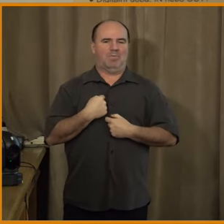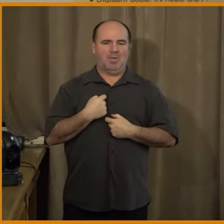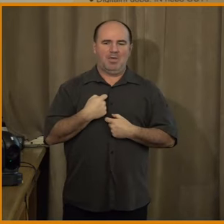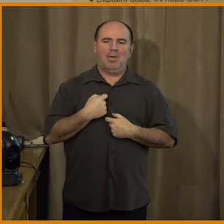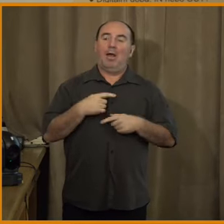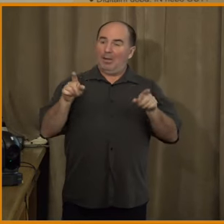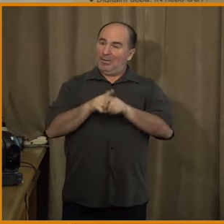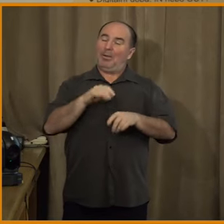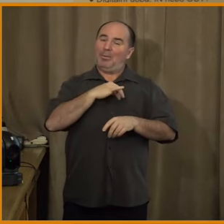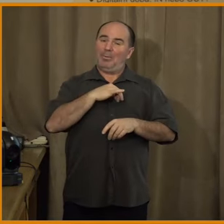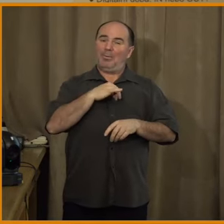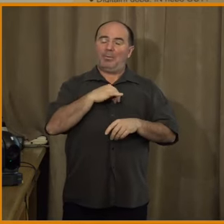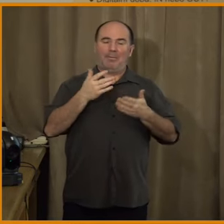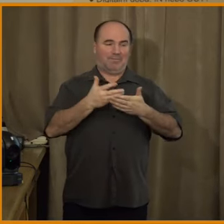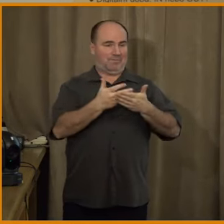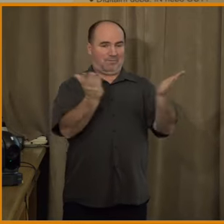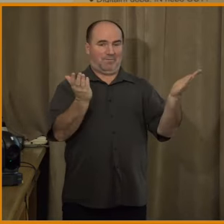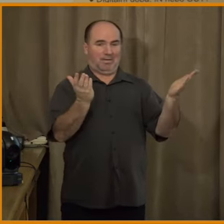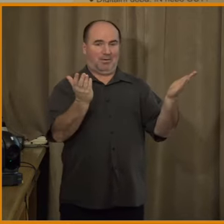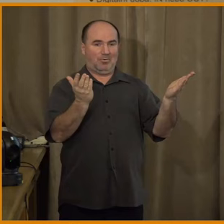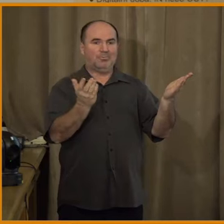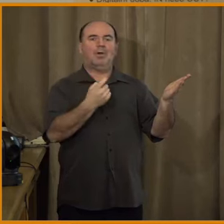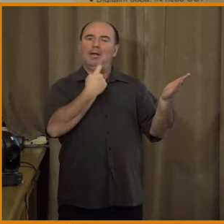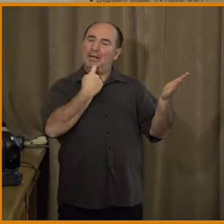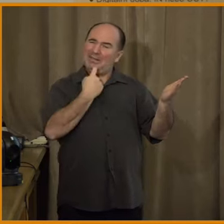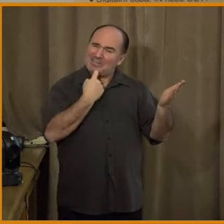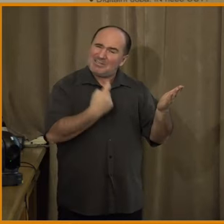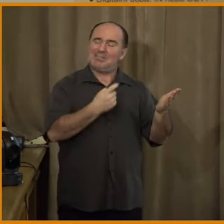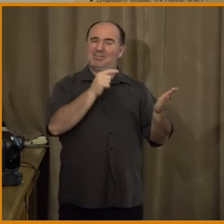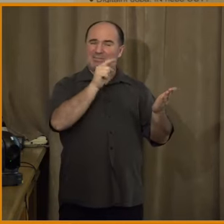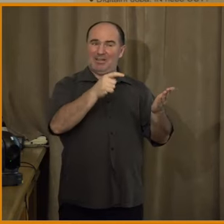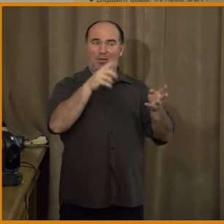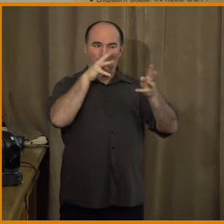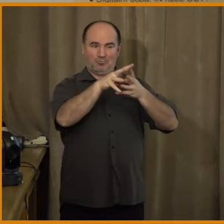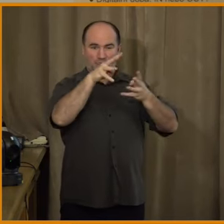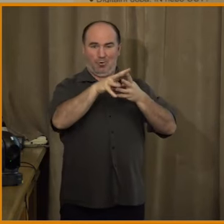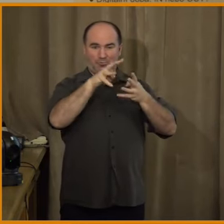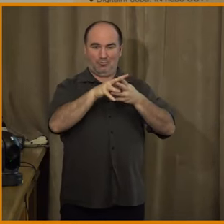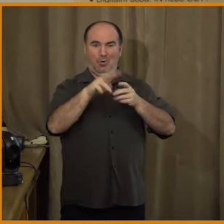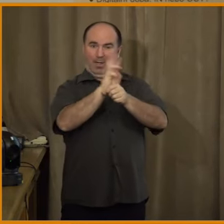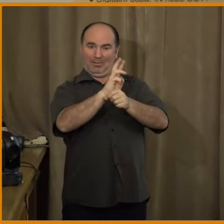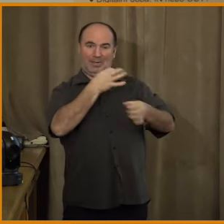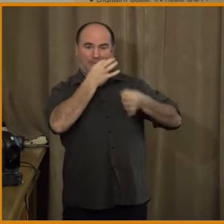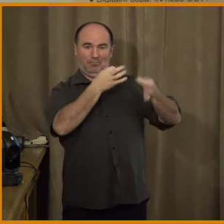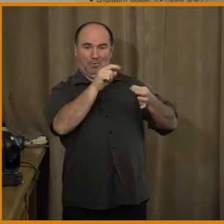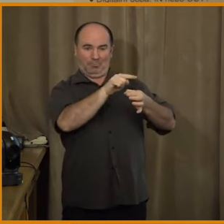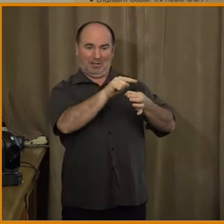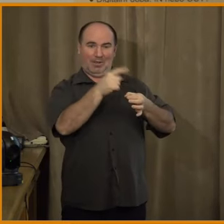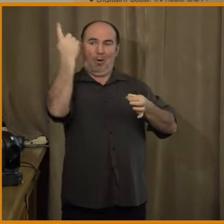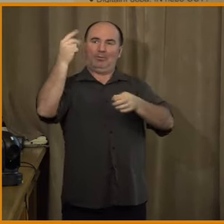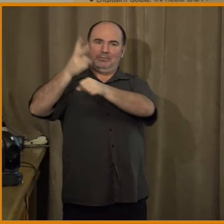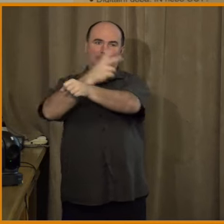hrozně zajímavé, že teda veřejnost volá po nějaké jakoby kontrole těch dezinformací ze strany